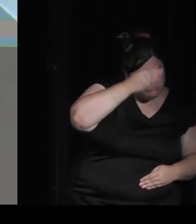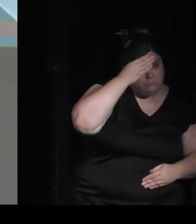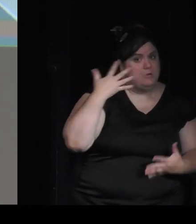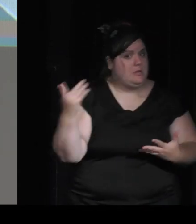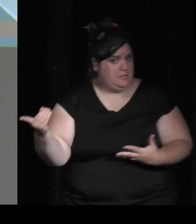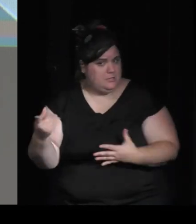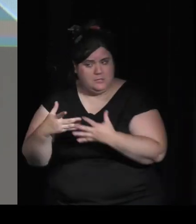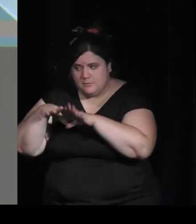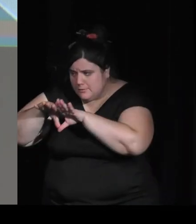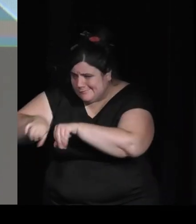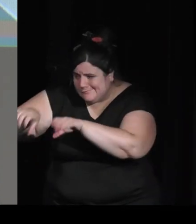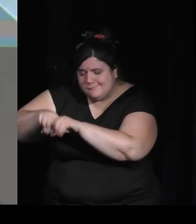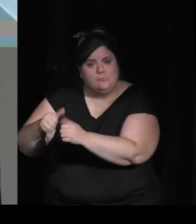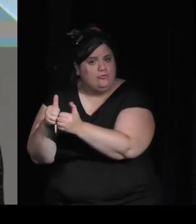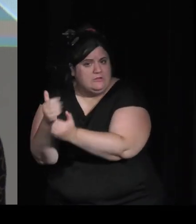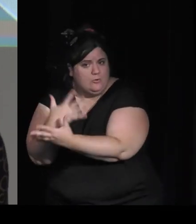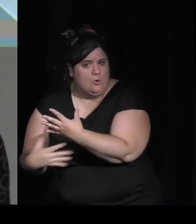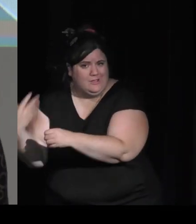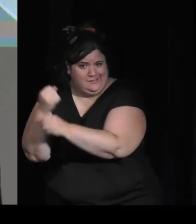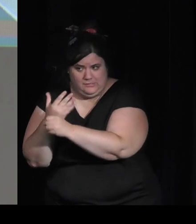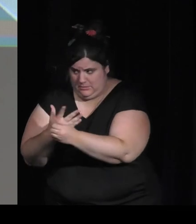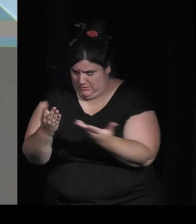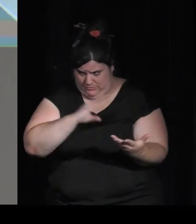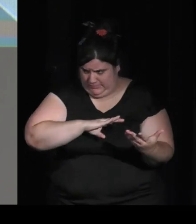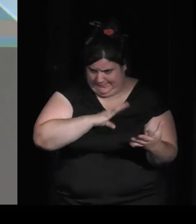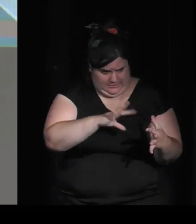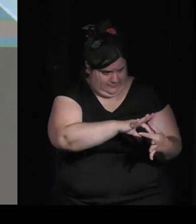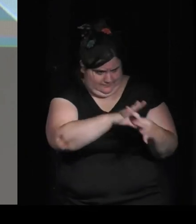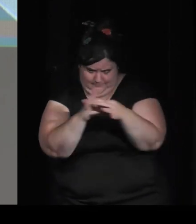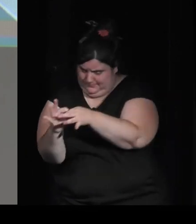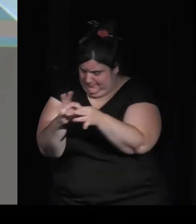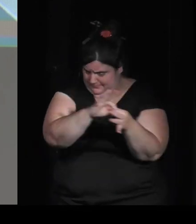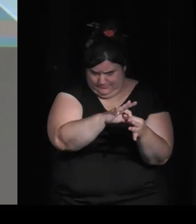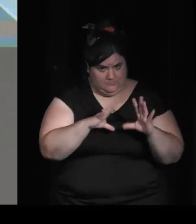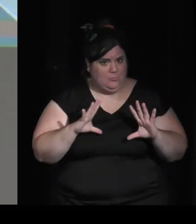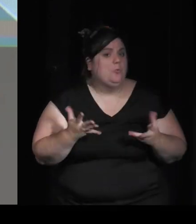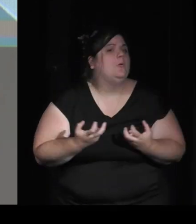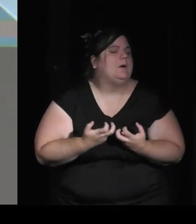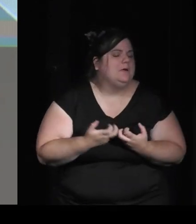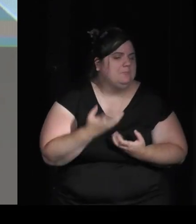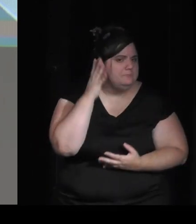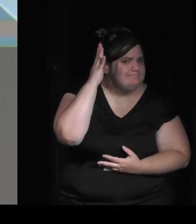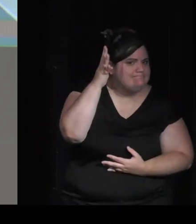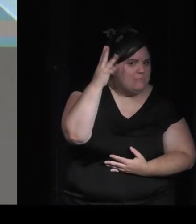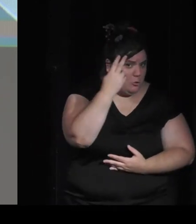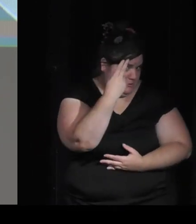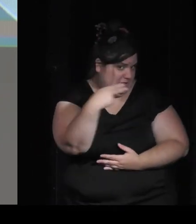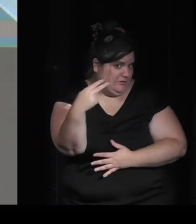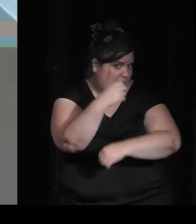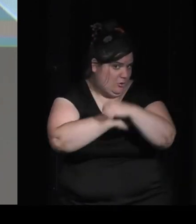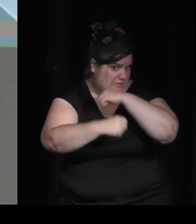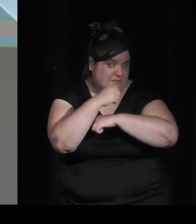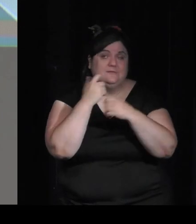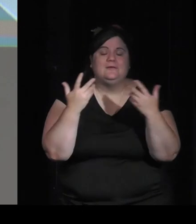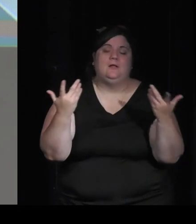et ce lien on le fait à travers plusieurs leviers le premier c'est d'organiser un colloque national pour l'instant et qu'on